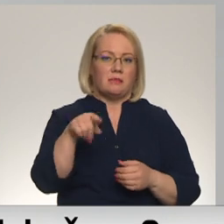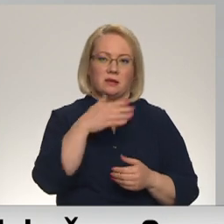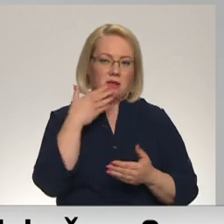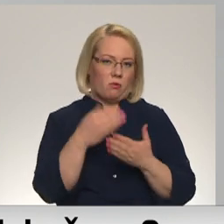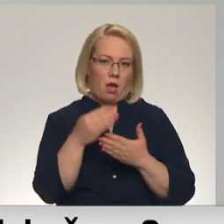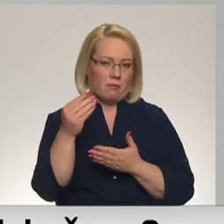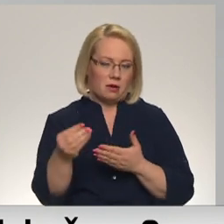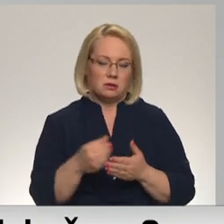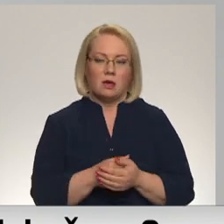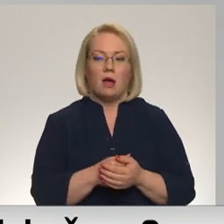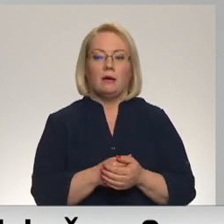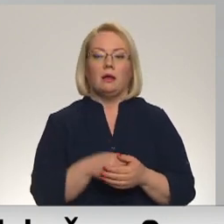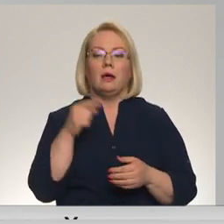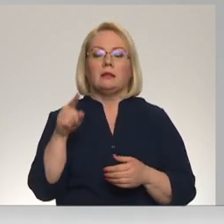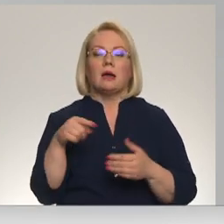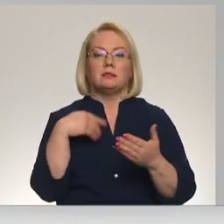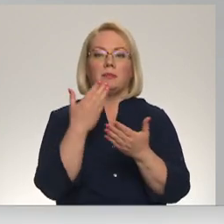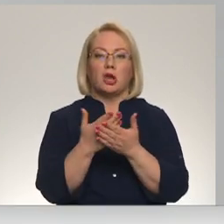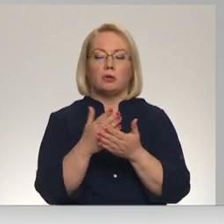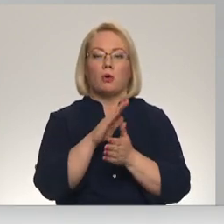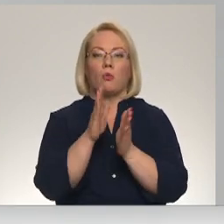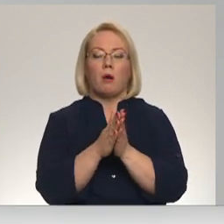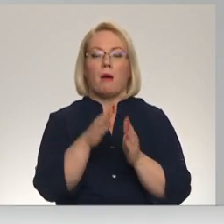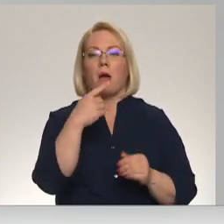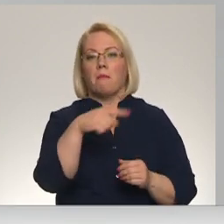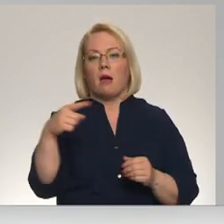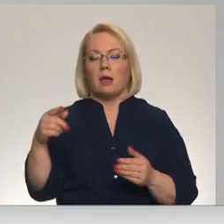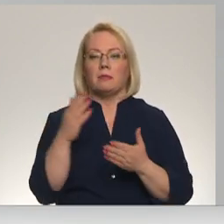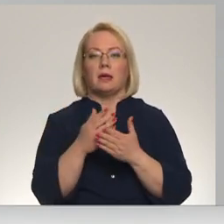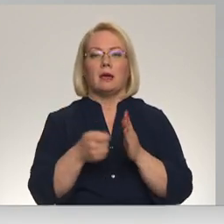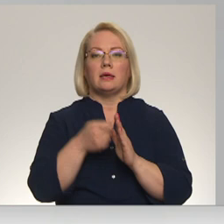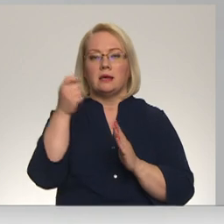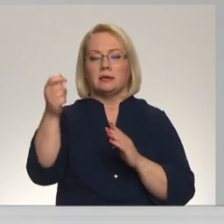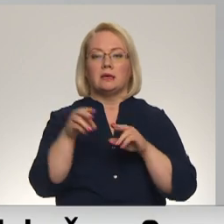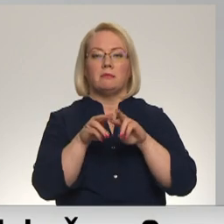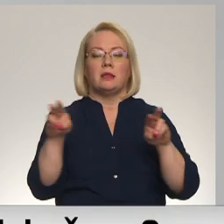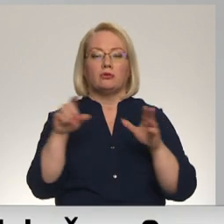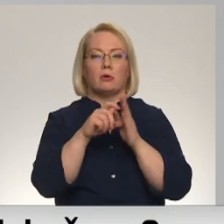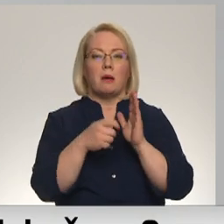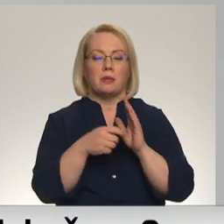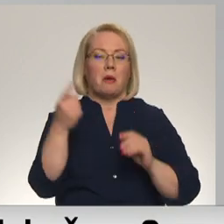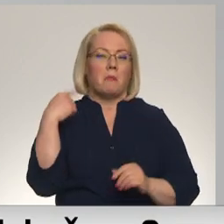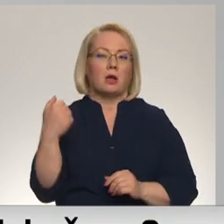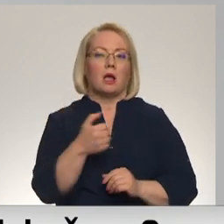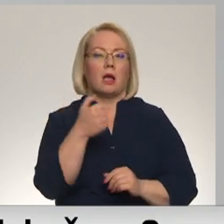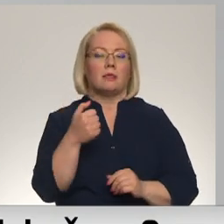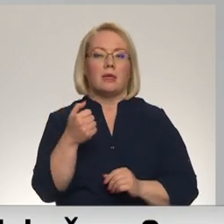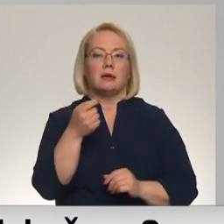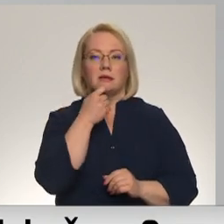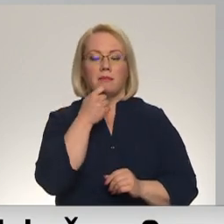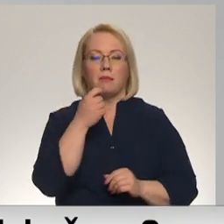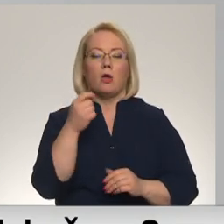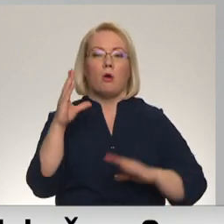Šāds priekšlikums kopā ar pārējiem tika arī iesniegts ministra kabinetā. Pagājušā gada septembrī budžeta